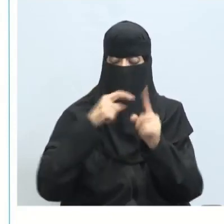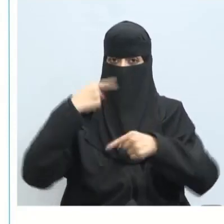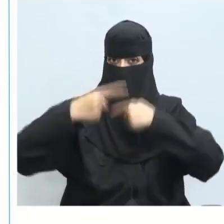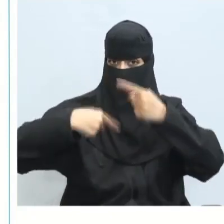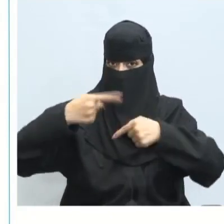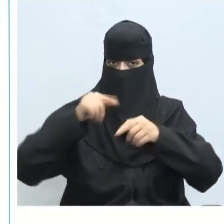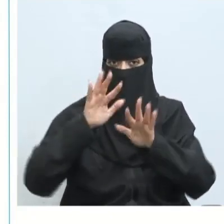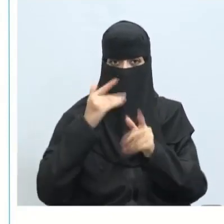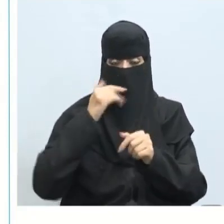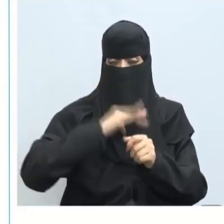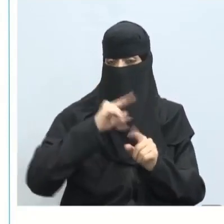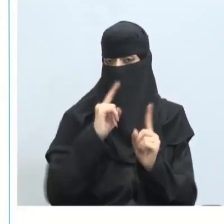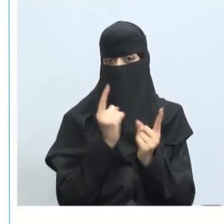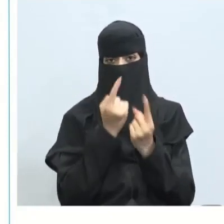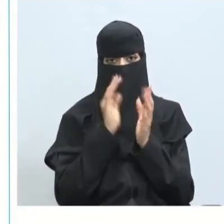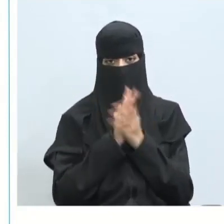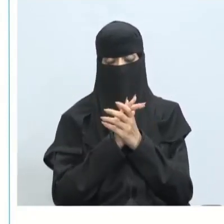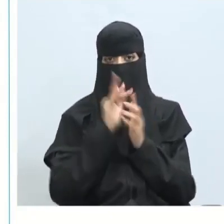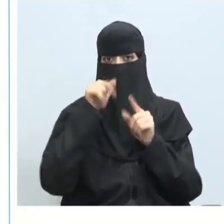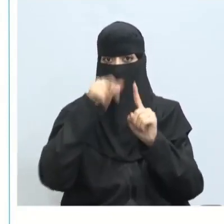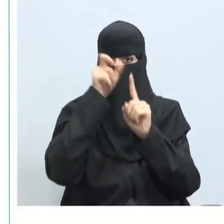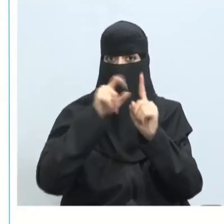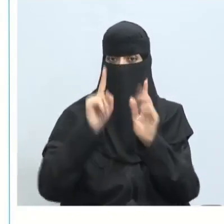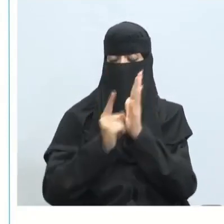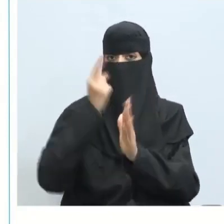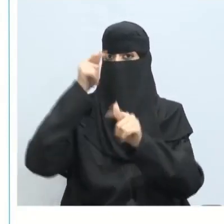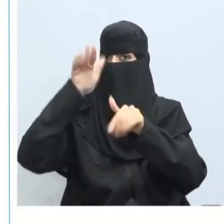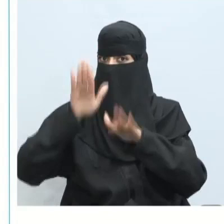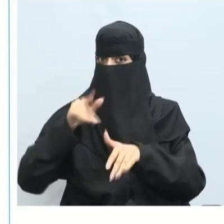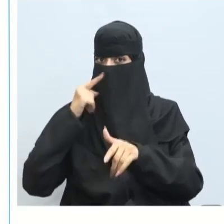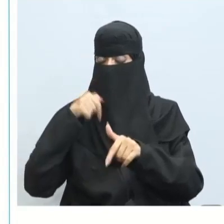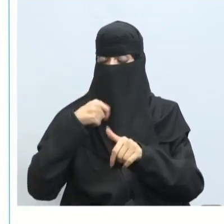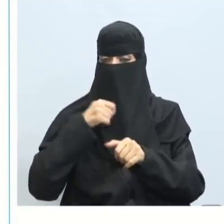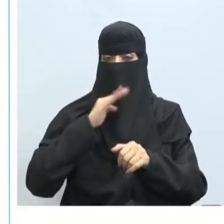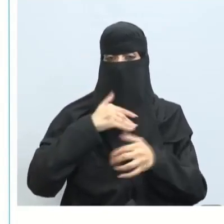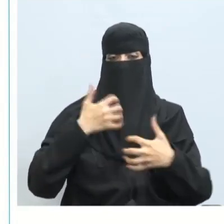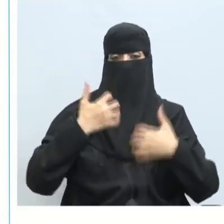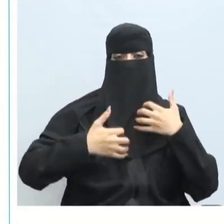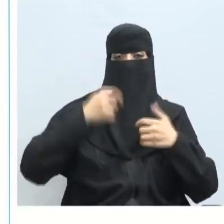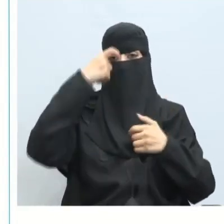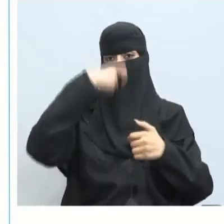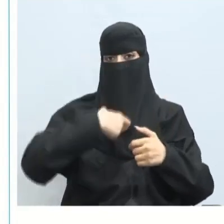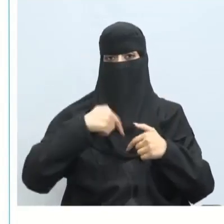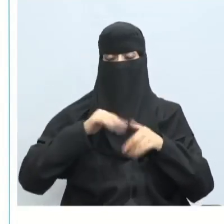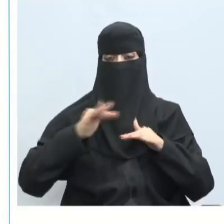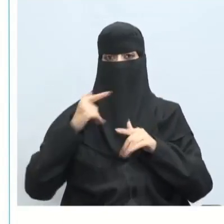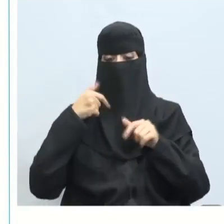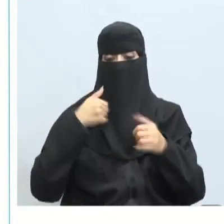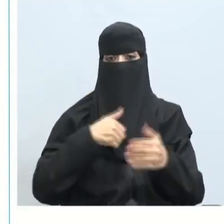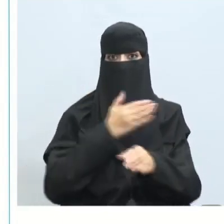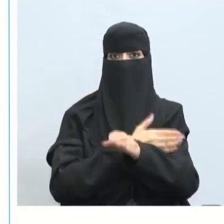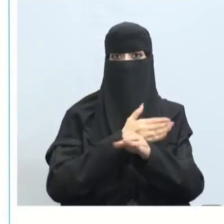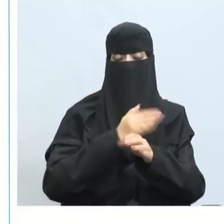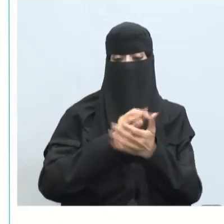تجاه الضغط يظهر جسم في حالة من عدم الراحة حينما يشعر المنظف أن الذي عمل لا بد من إنجازه هذا اليوم هو